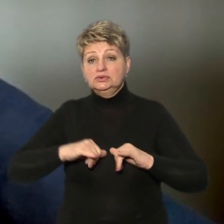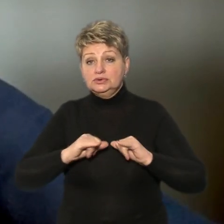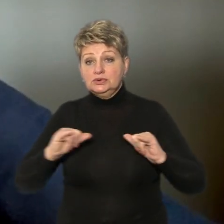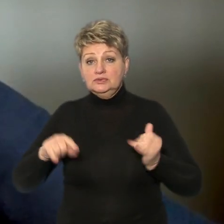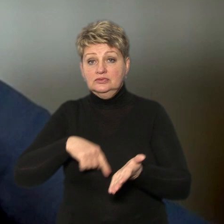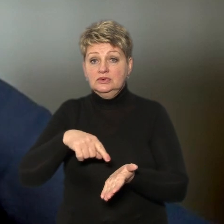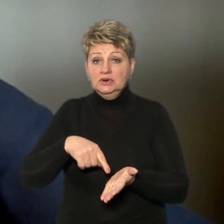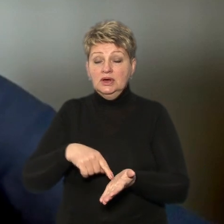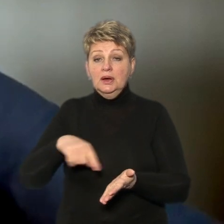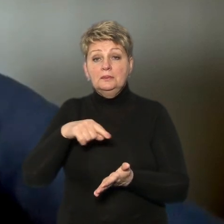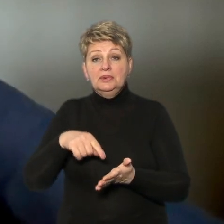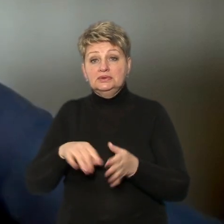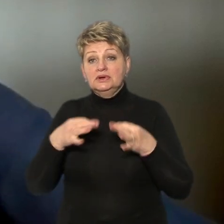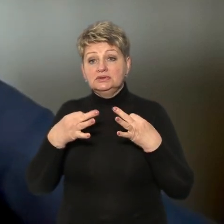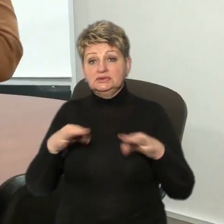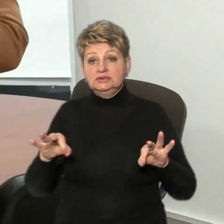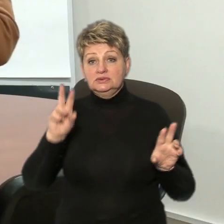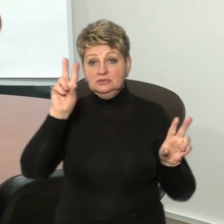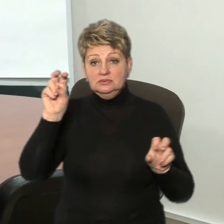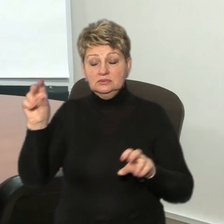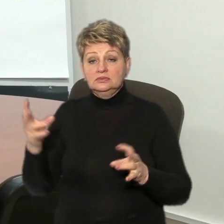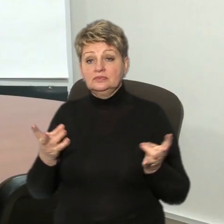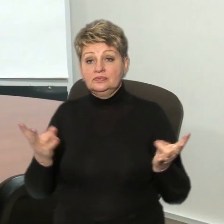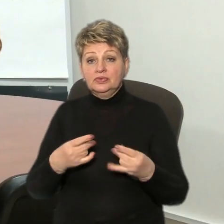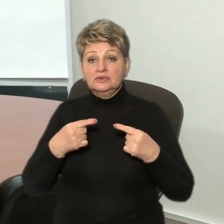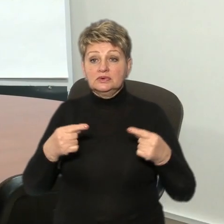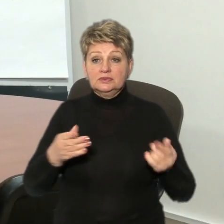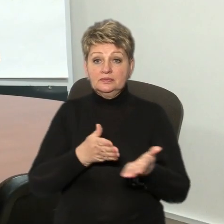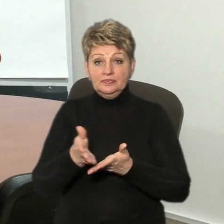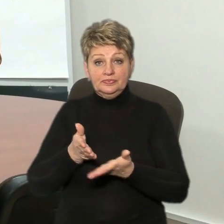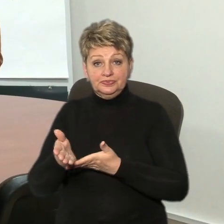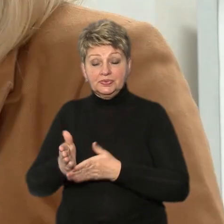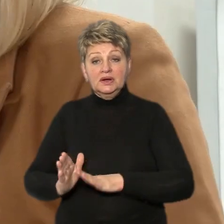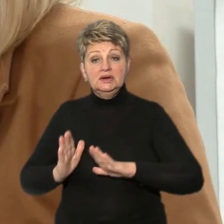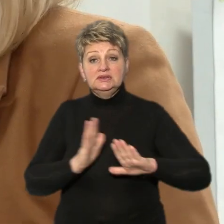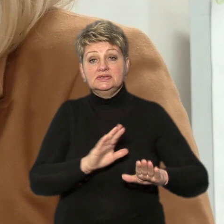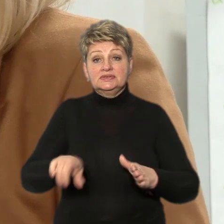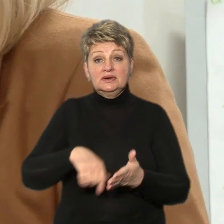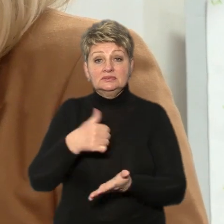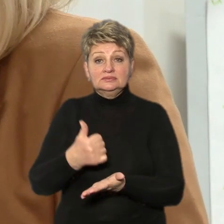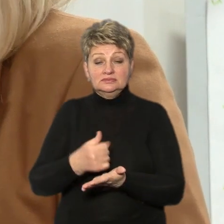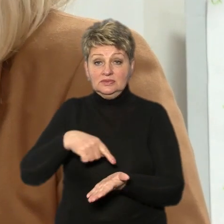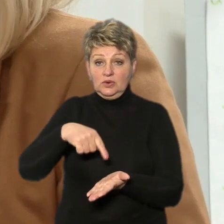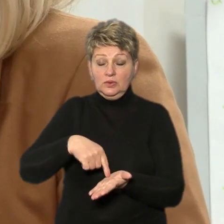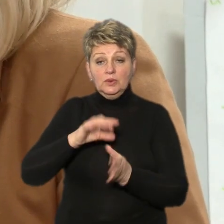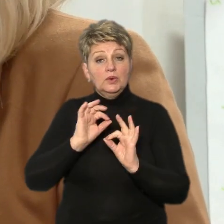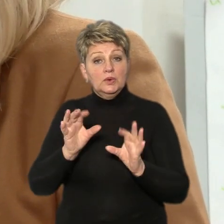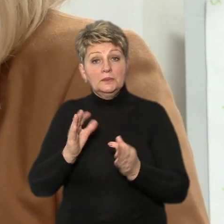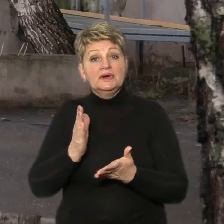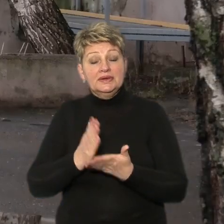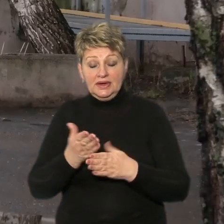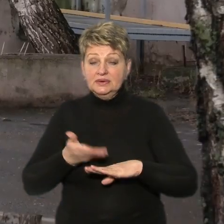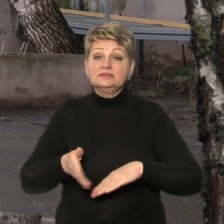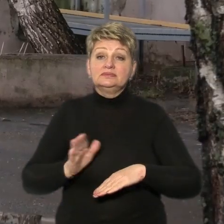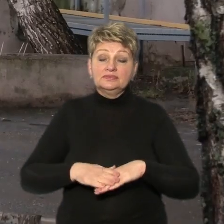мають питання доступності винесені в різних сферах. Заступниця міського голови Черкас Марина Гаркава розповідає, є труднощі